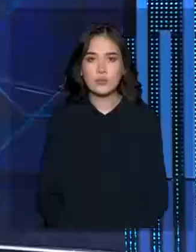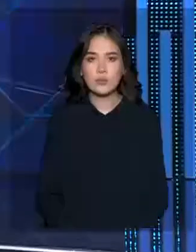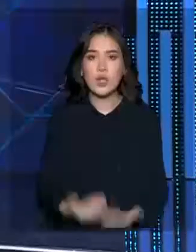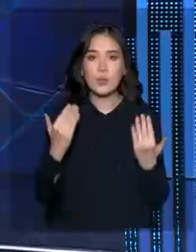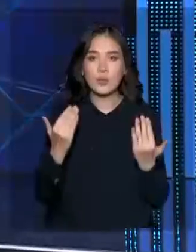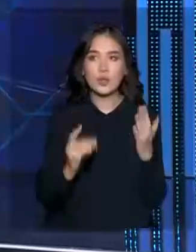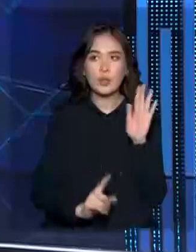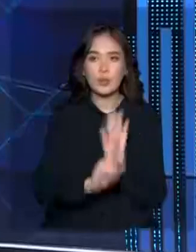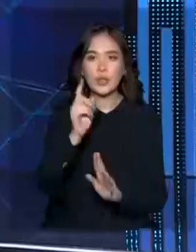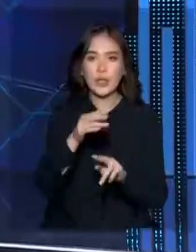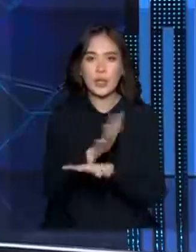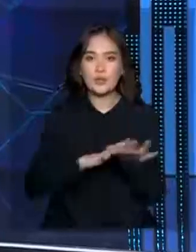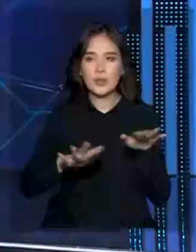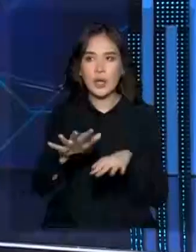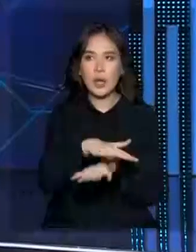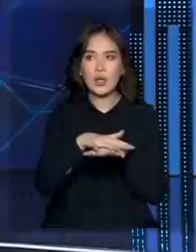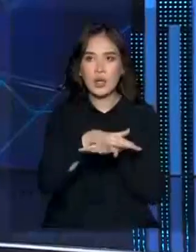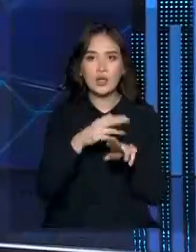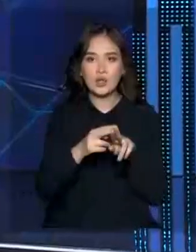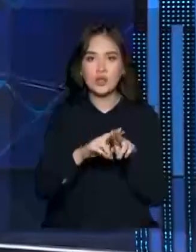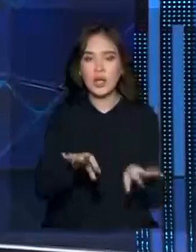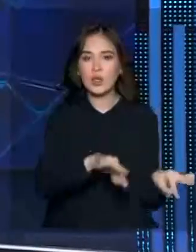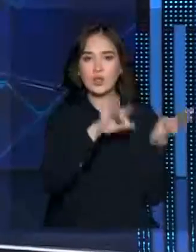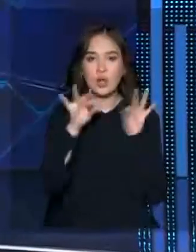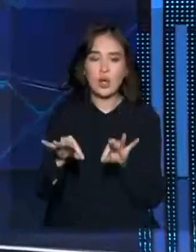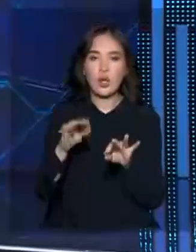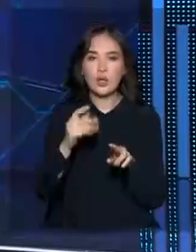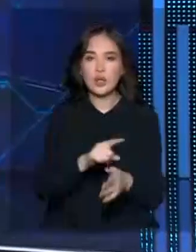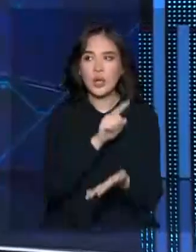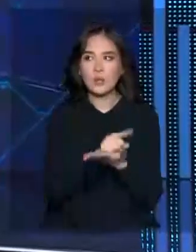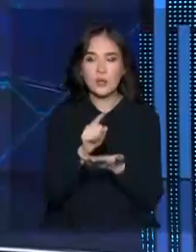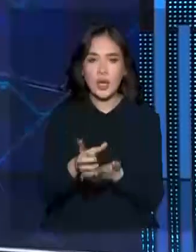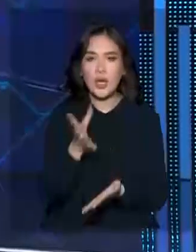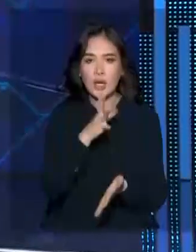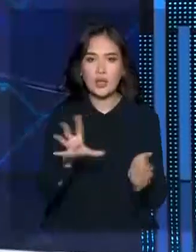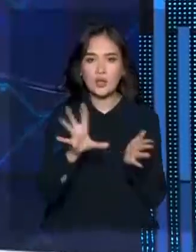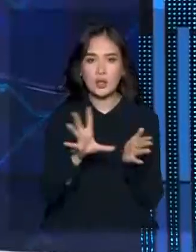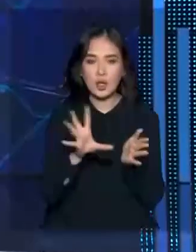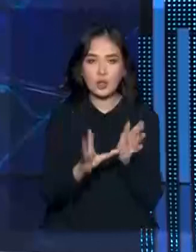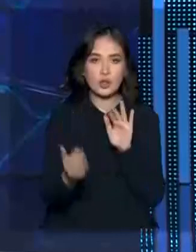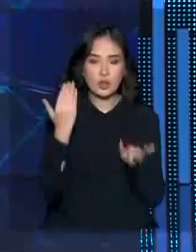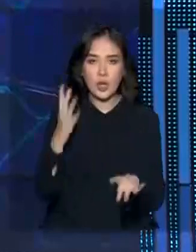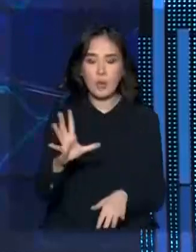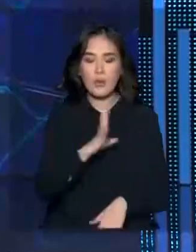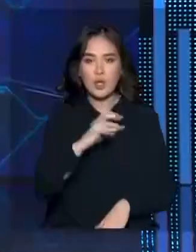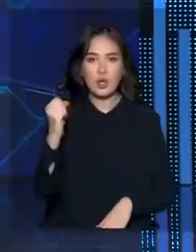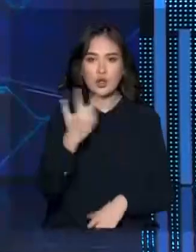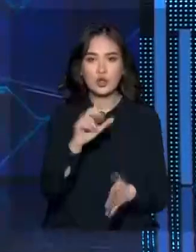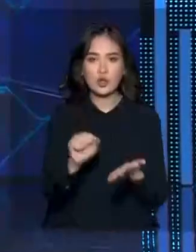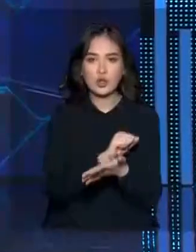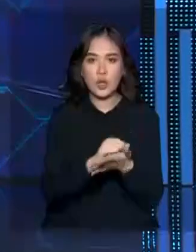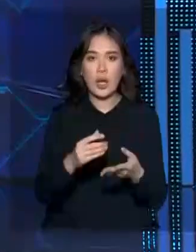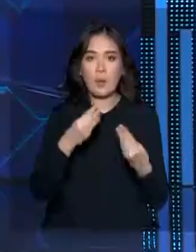Бүгінден бастап елімізде қалқаралық жүк тасымалына қойлатын талаптар күшейді. Бұрын электрон түрде үш қана құжат